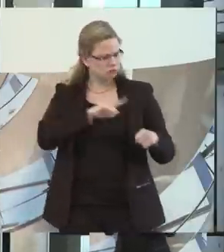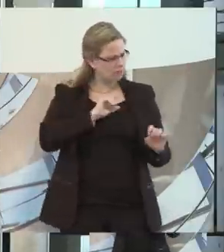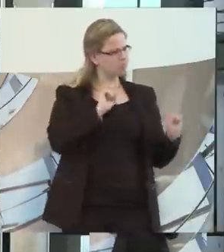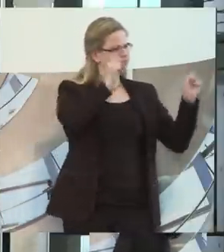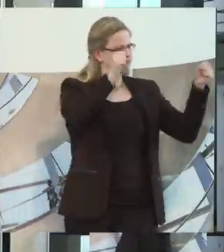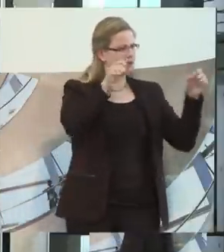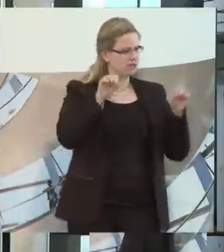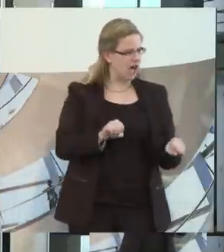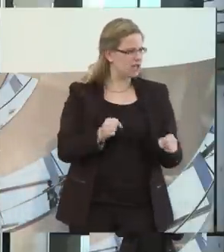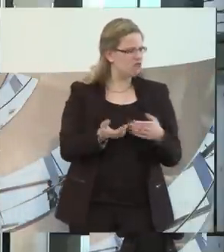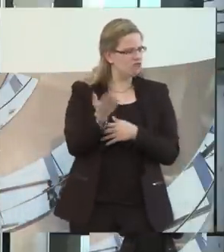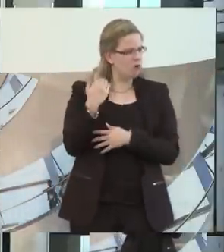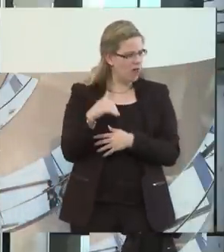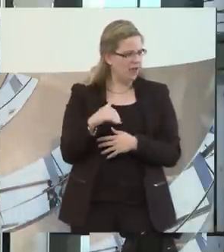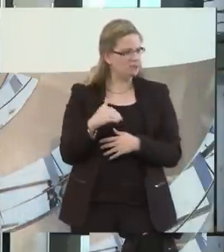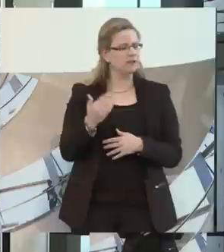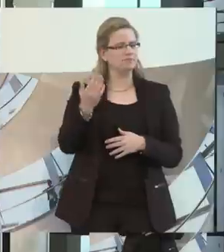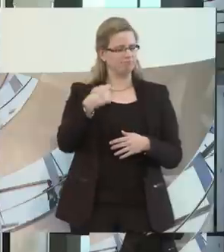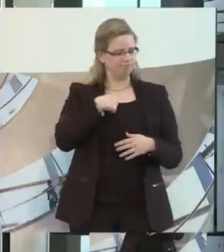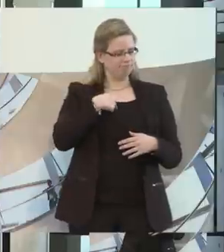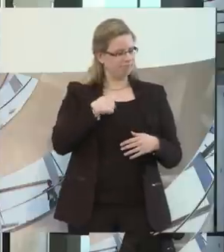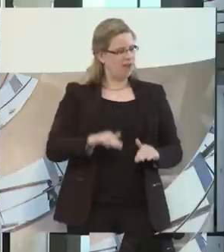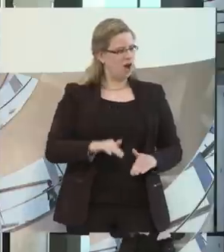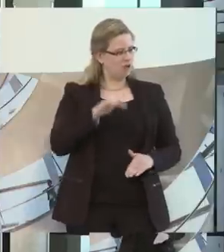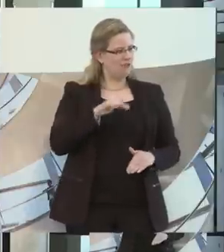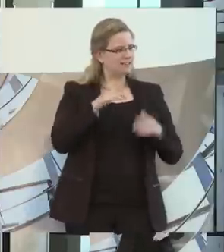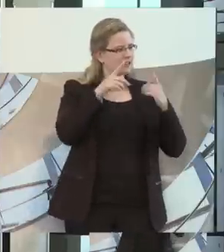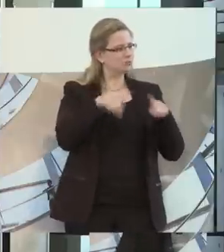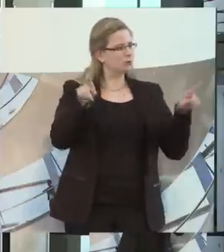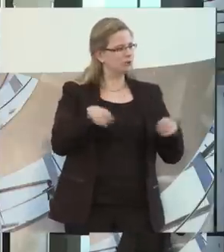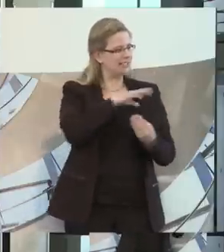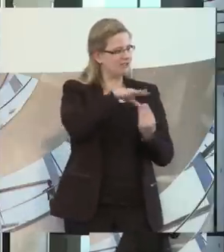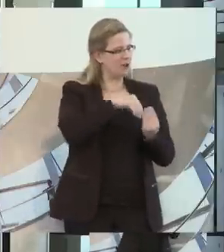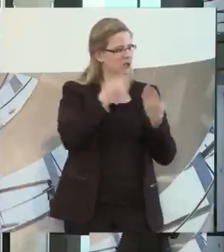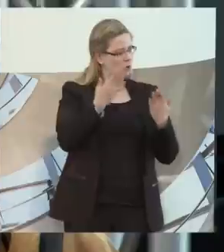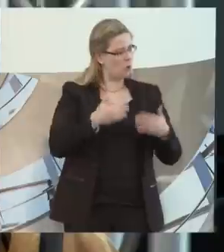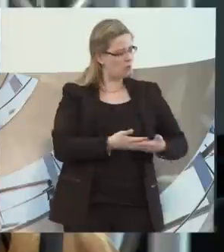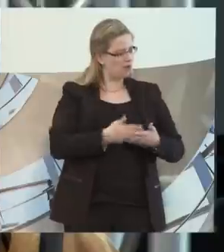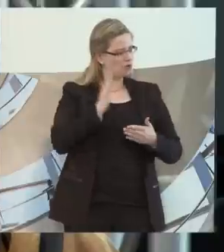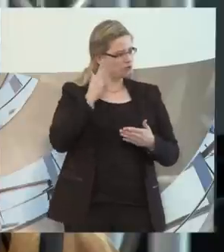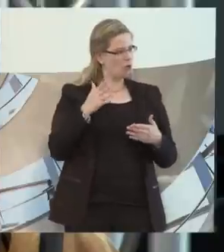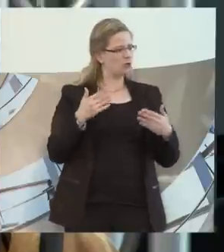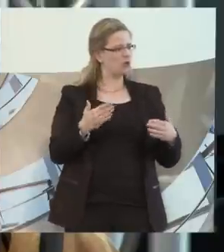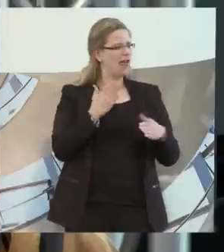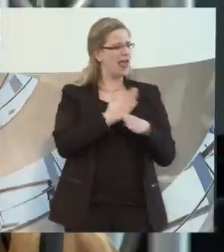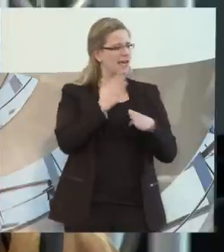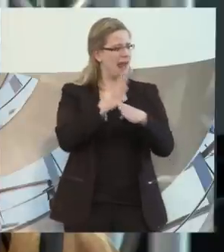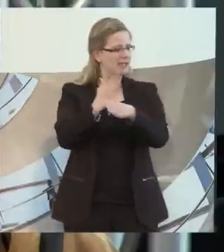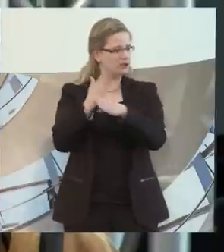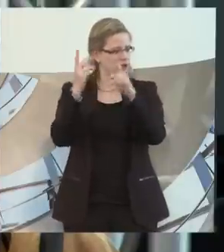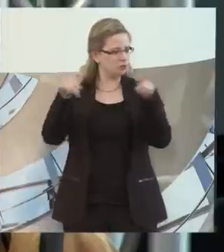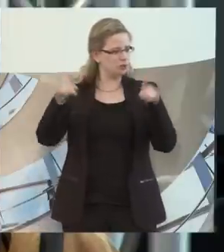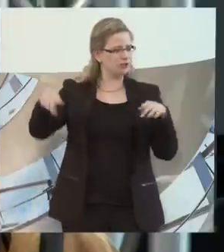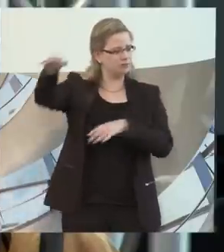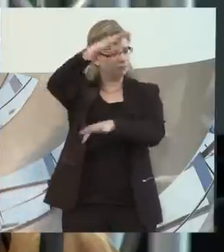Ansporn war, ich komme aus einer Musikerfamilie. Ich bin von klein auf mit klassischer Musik umgeben, kannte bis zu meinem 10.